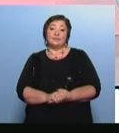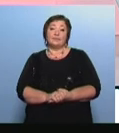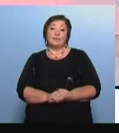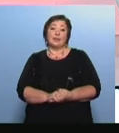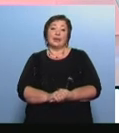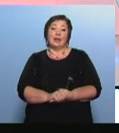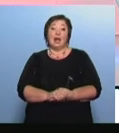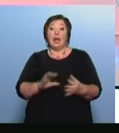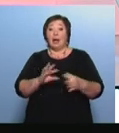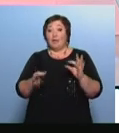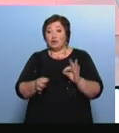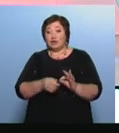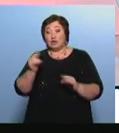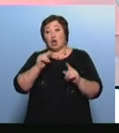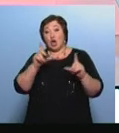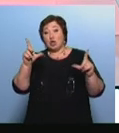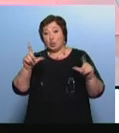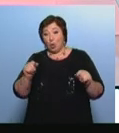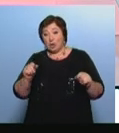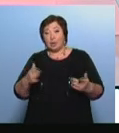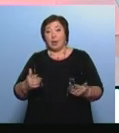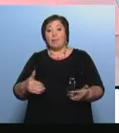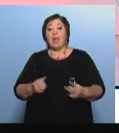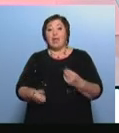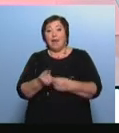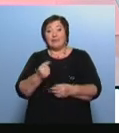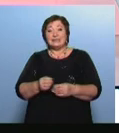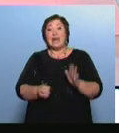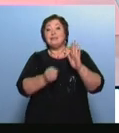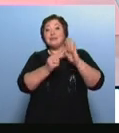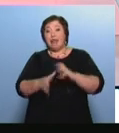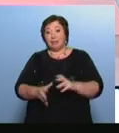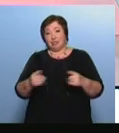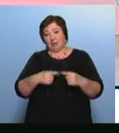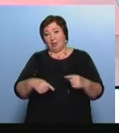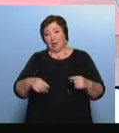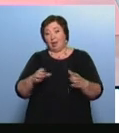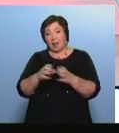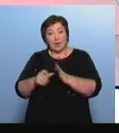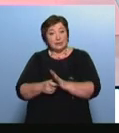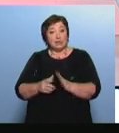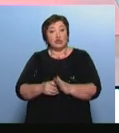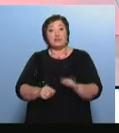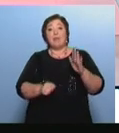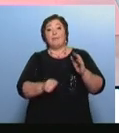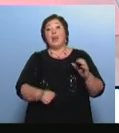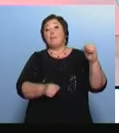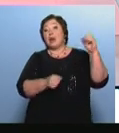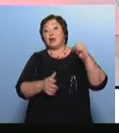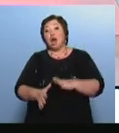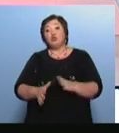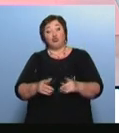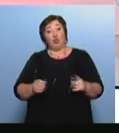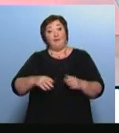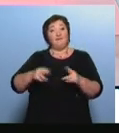В Ижевске, в школе юных летчиков, появятся десантные классы Сейчас здесь пытаются возродить парашютную вышку Помочь в этом